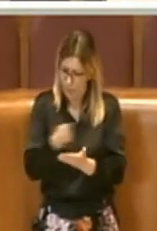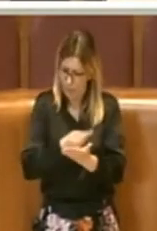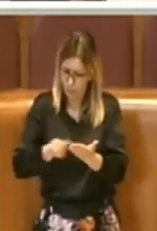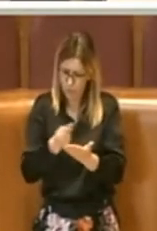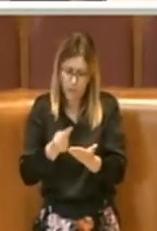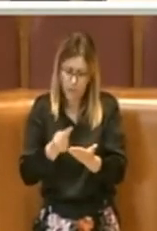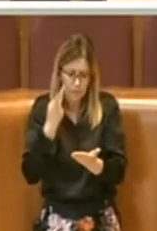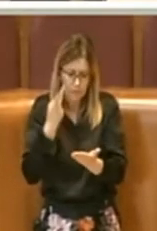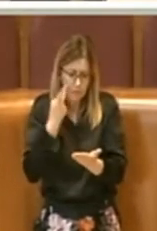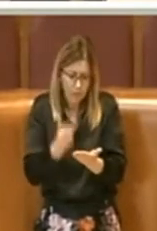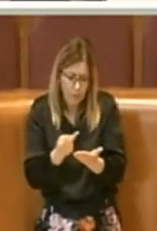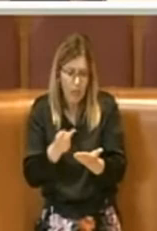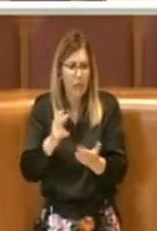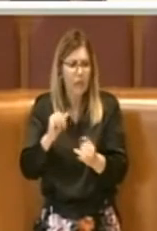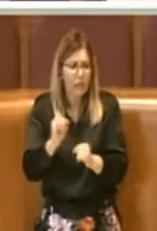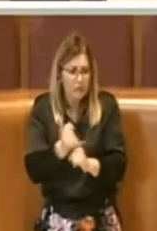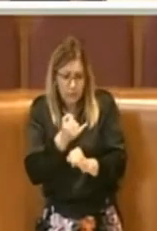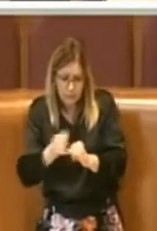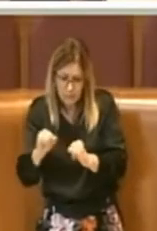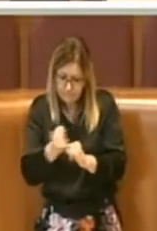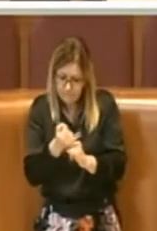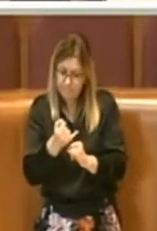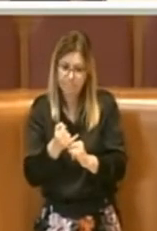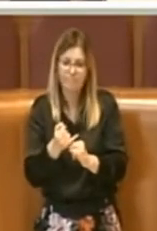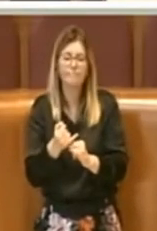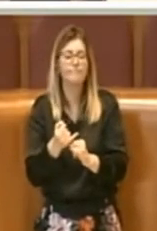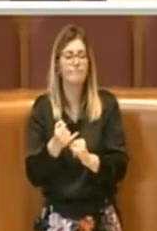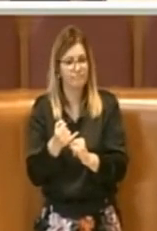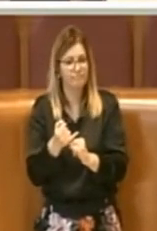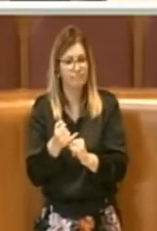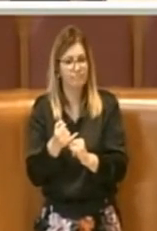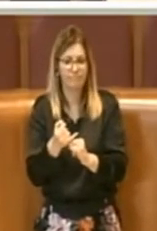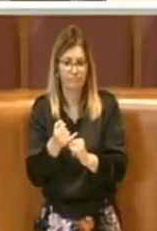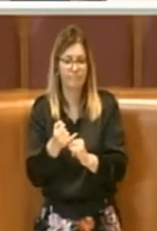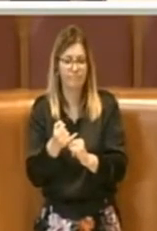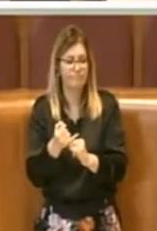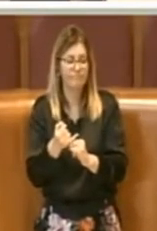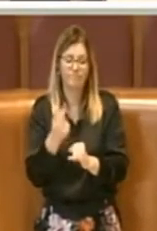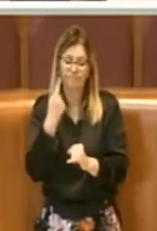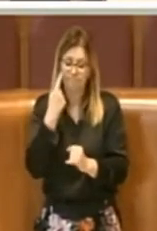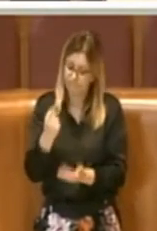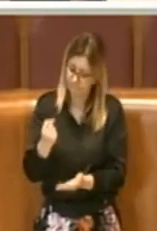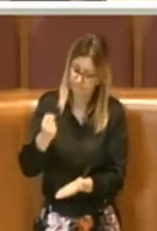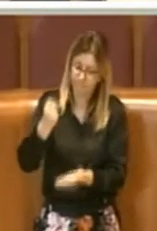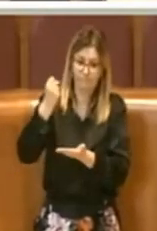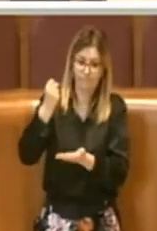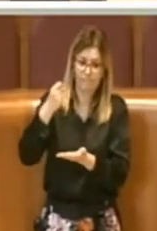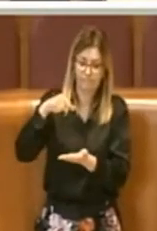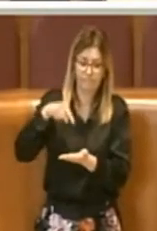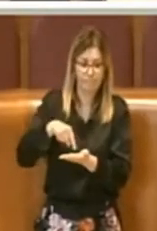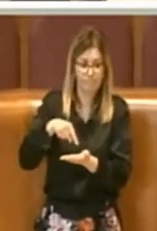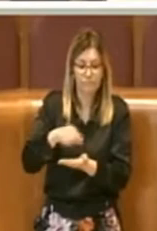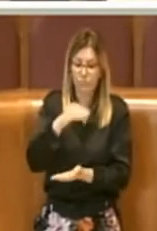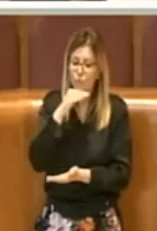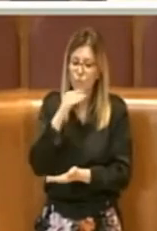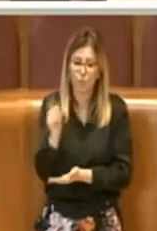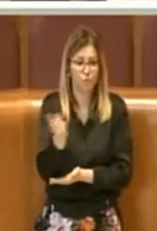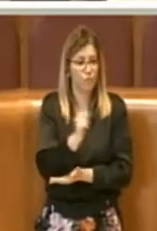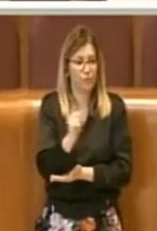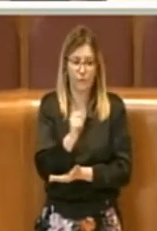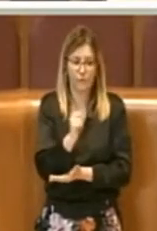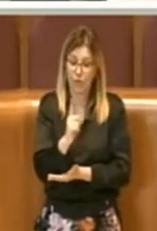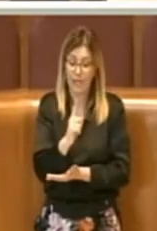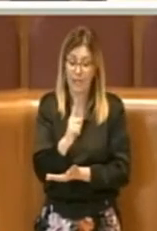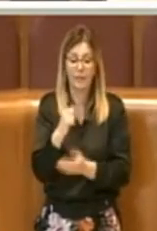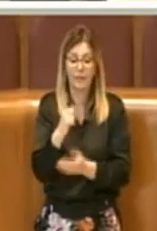dettaglio ha dimostrato che i fondi a disposizione non erano sufficienti per fare tutte